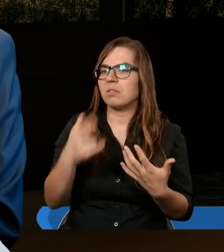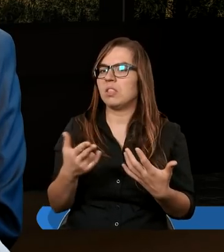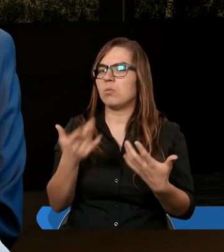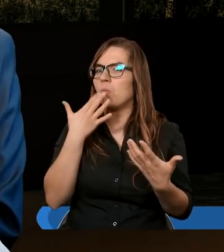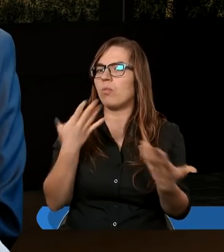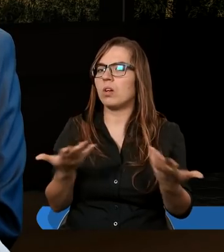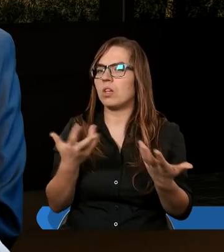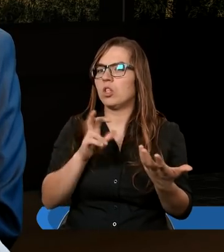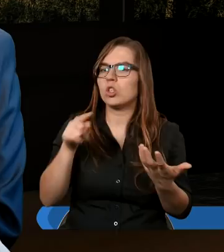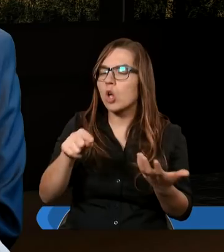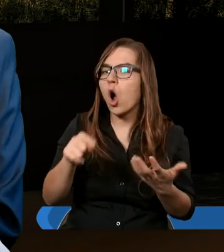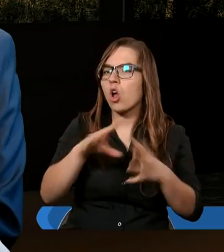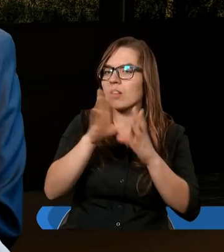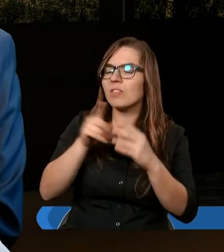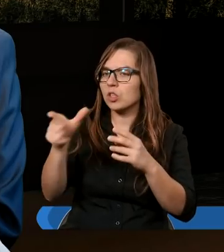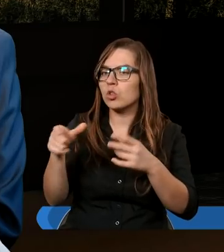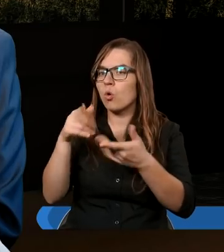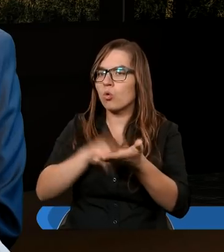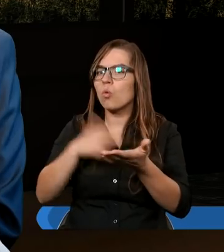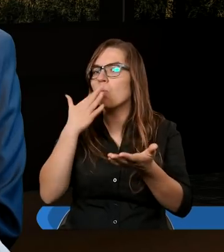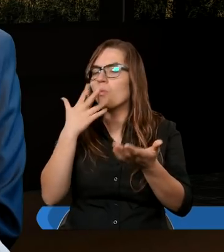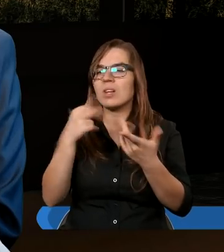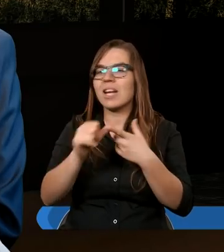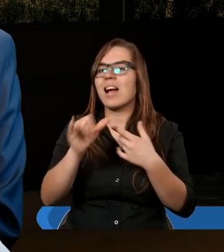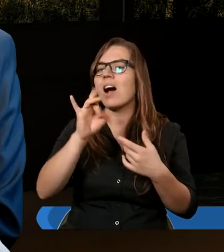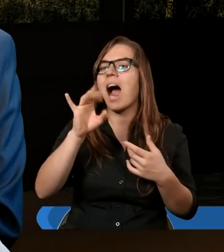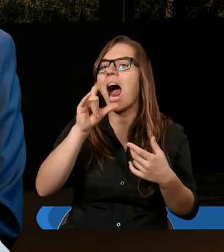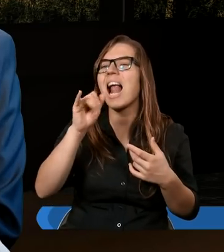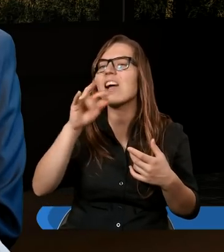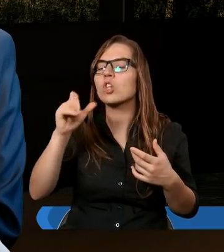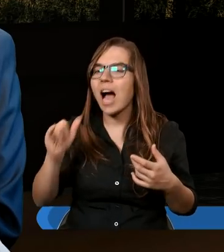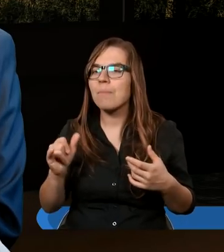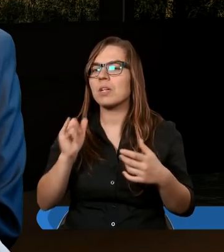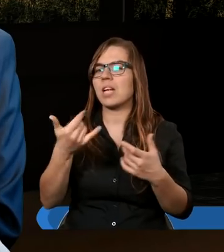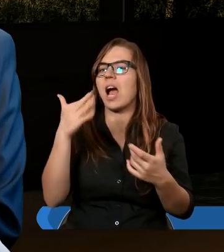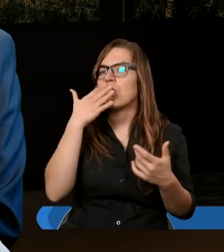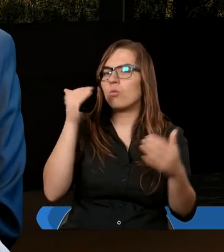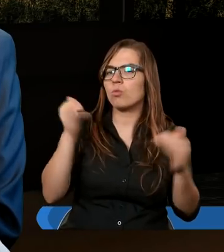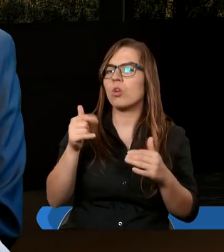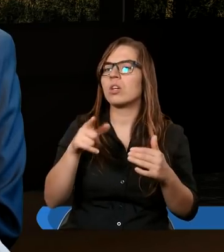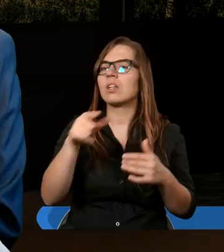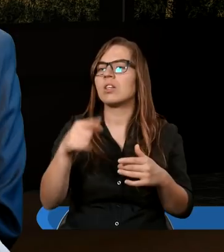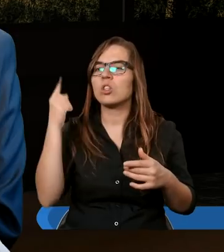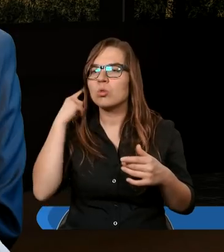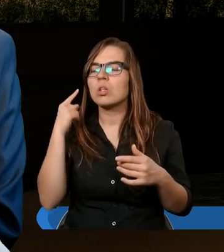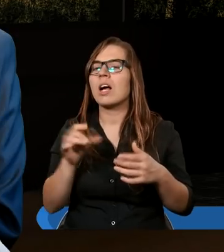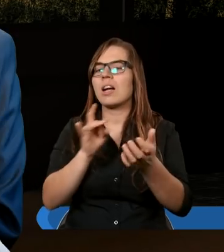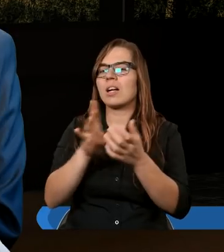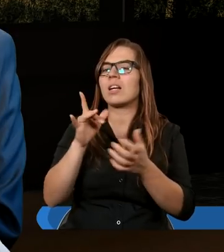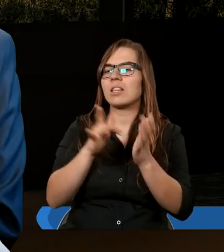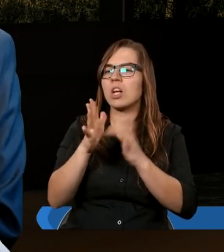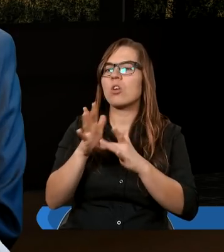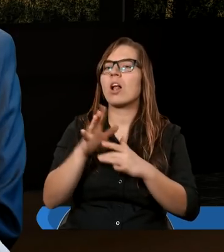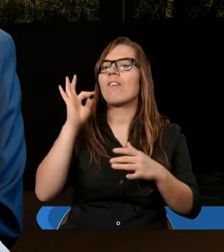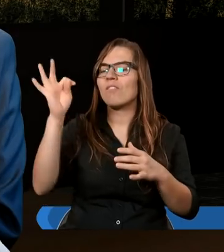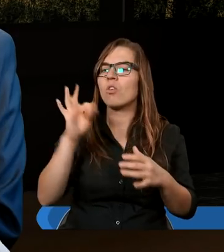mówiąc, czyż oto wszyscy ci, którzy mówią, nie są Galilejczykami? Jakże więc to jest, że słyszymy każdy z nas